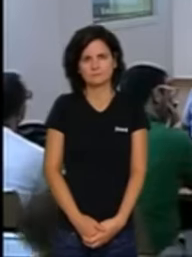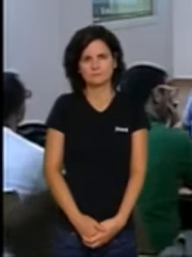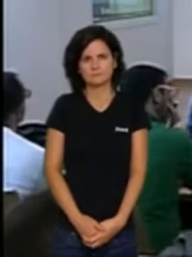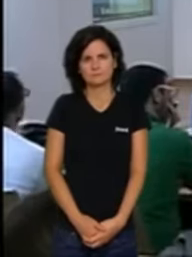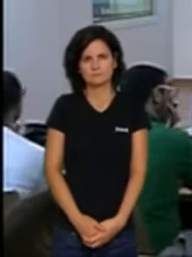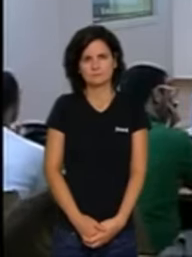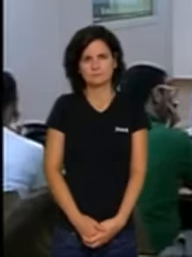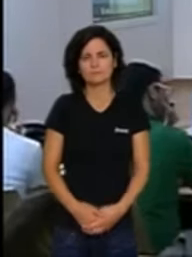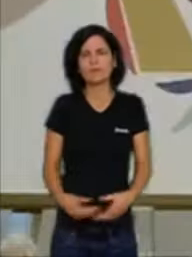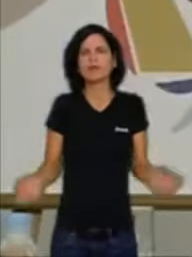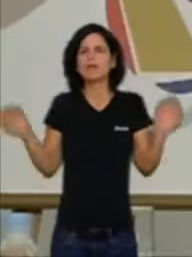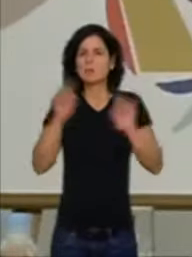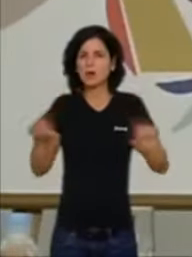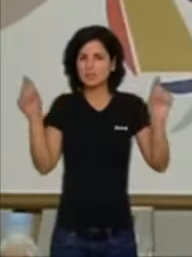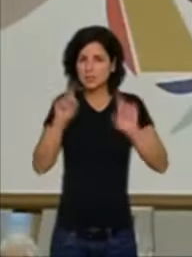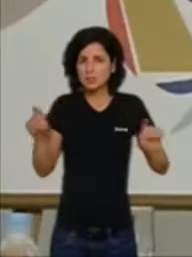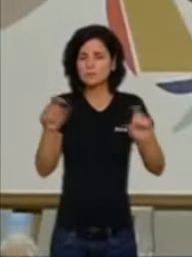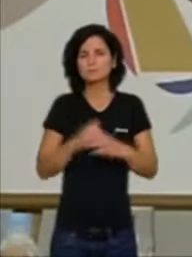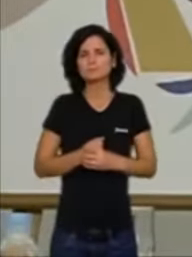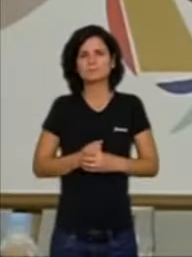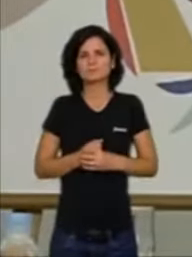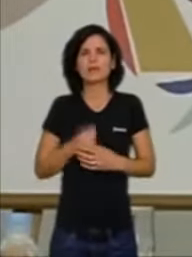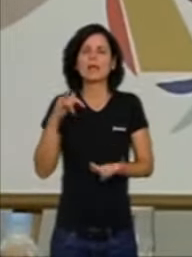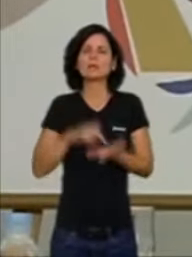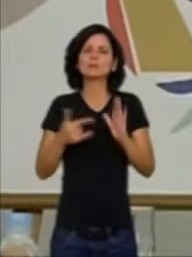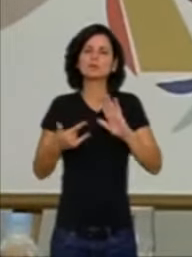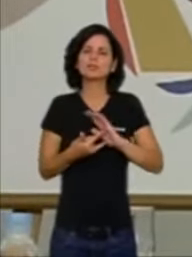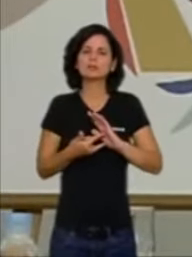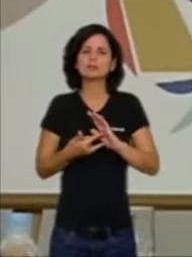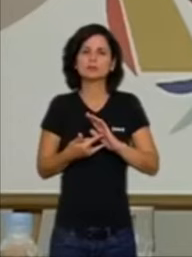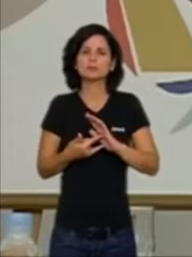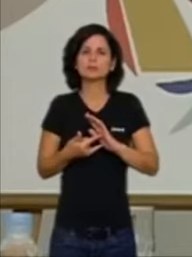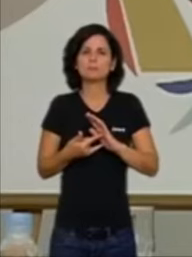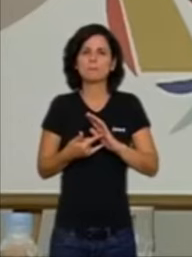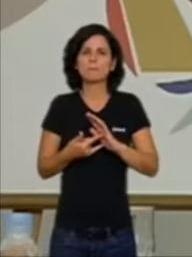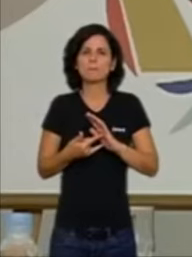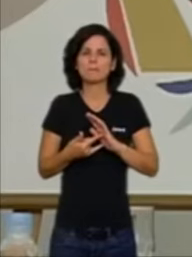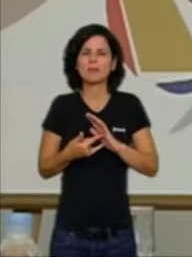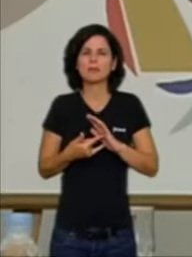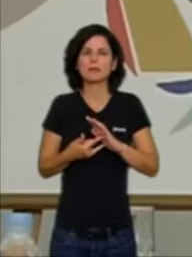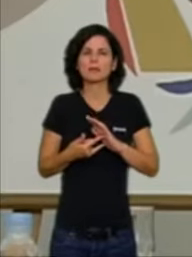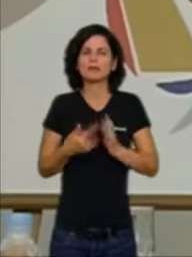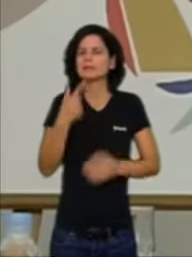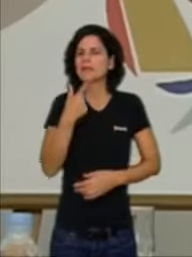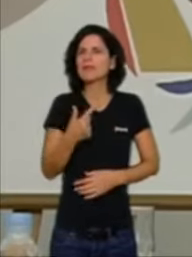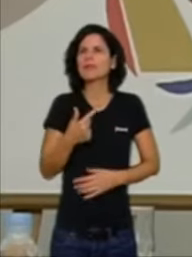Mire, educació té un projecte que es diu